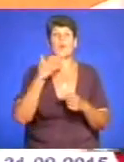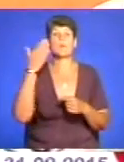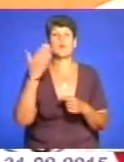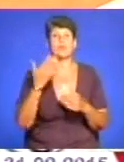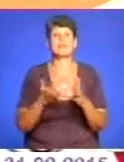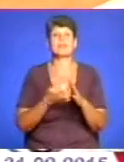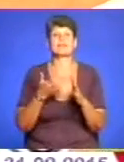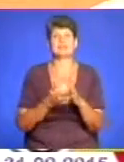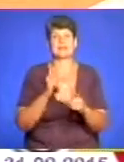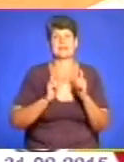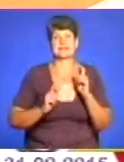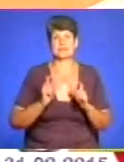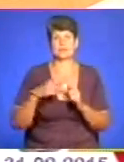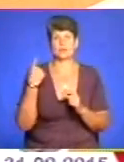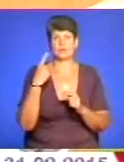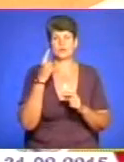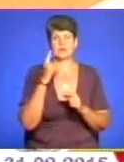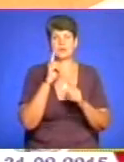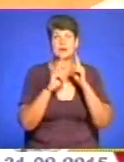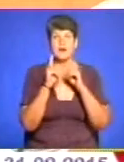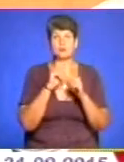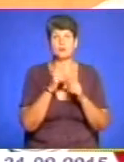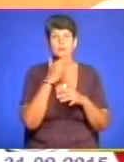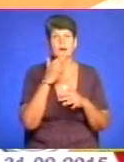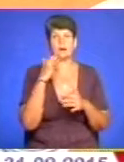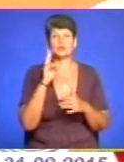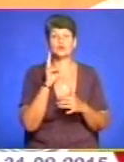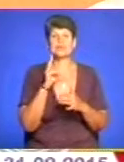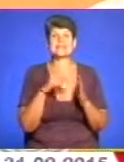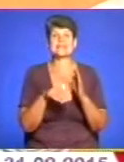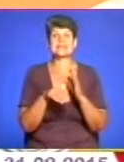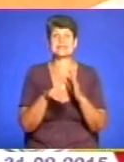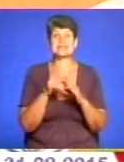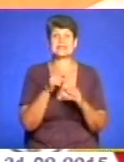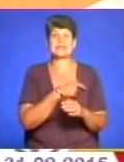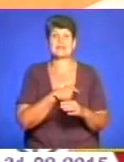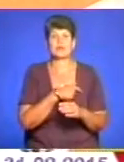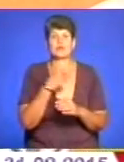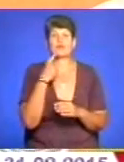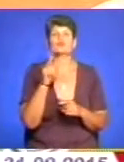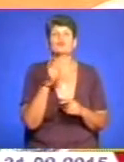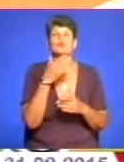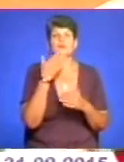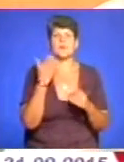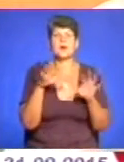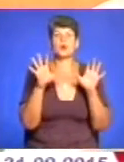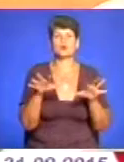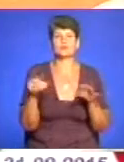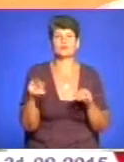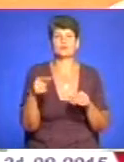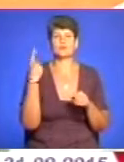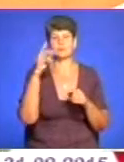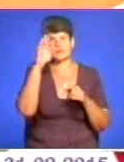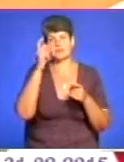бракувало на сесії Тернопільської обласної ради, тобто багато хто із депутатів закидали, чому немає голови Тернопільської обласної державної